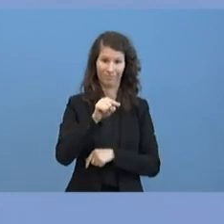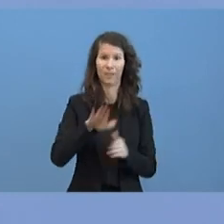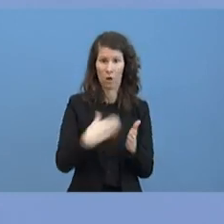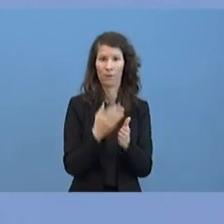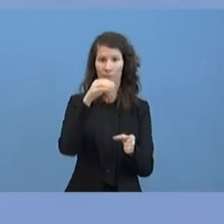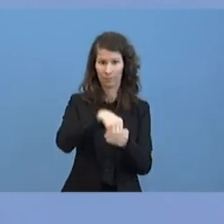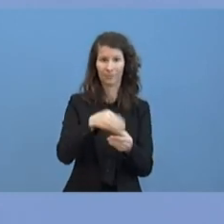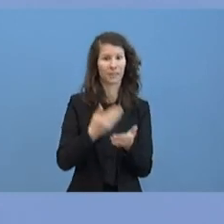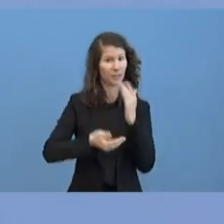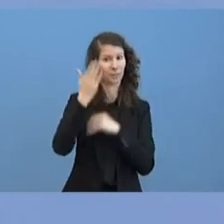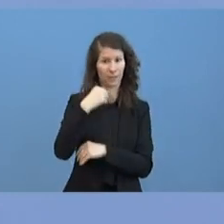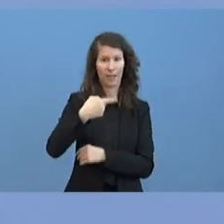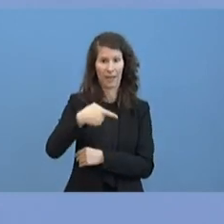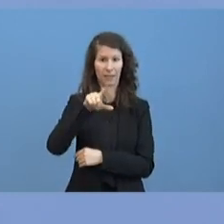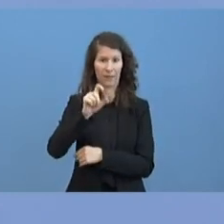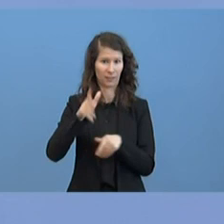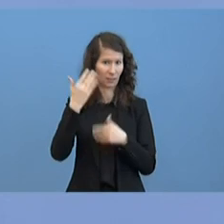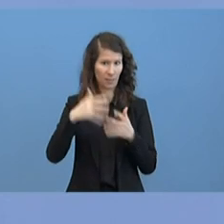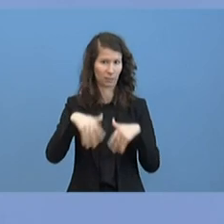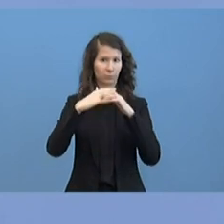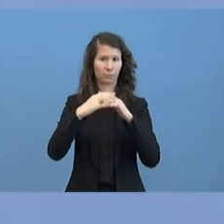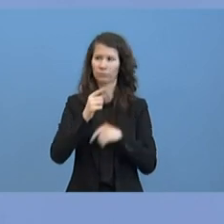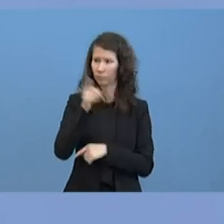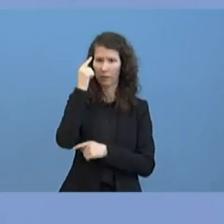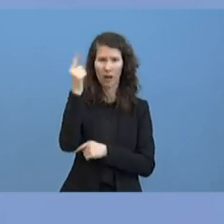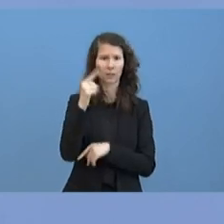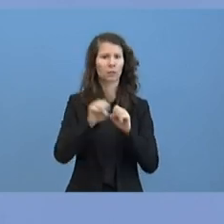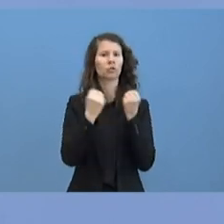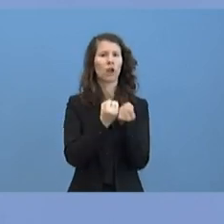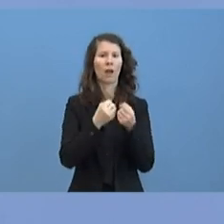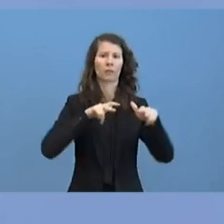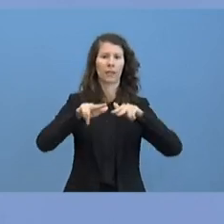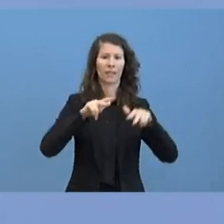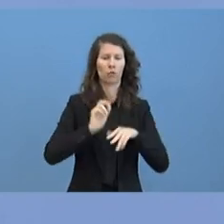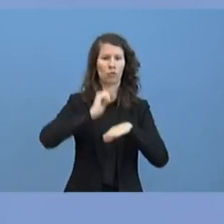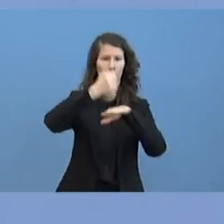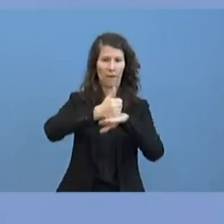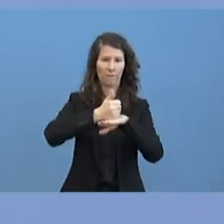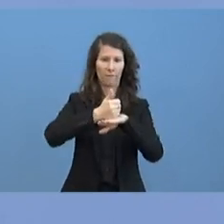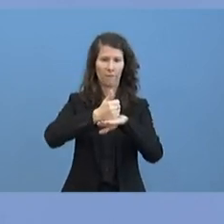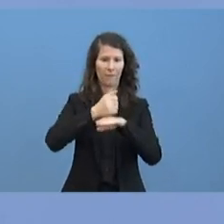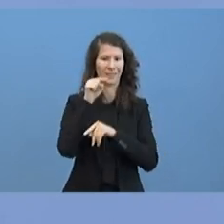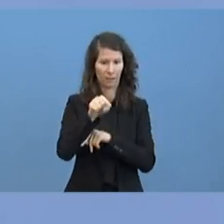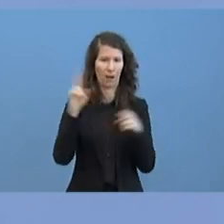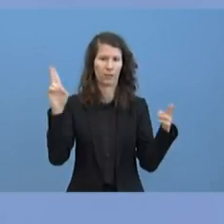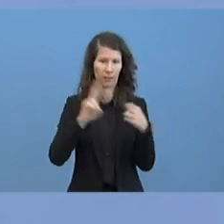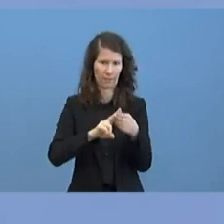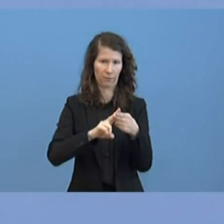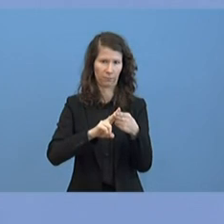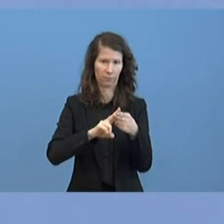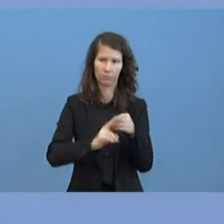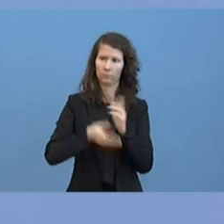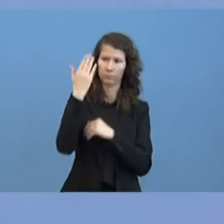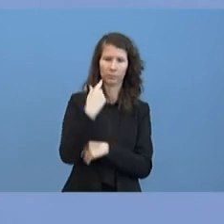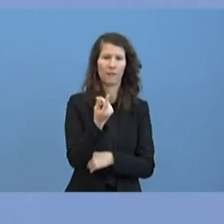G20. Das wissen Sie, dass die Staats und Regierungschefs sich in diesem Format eben treffen, seit der